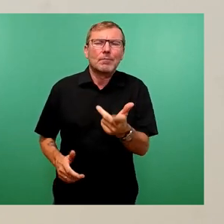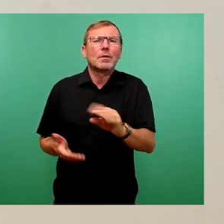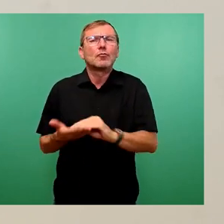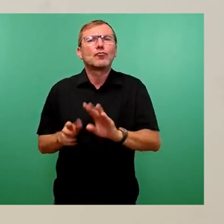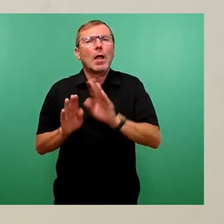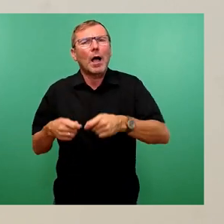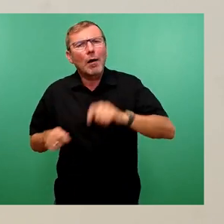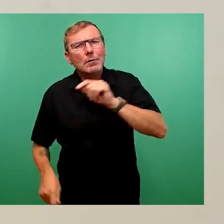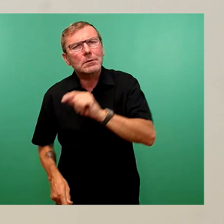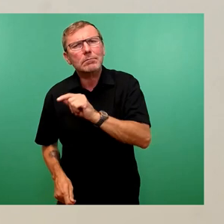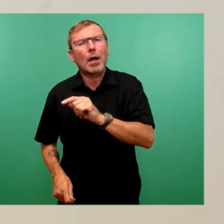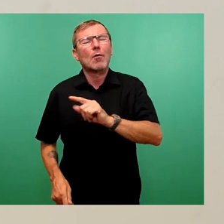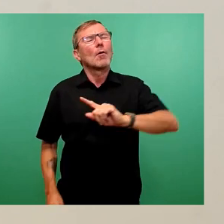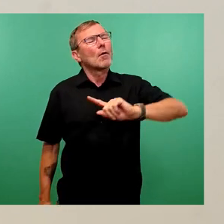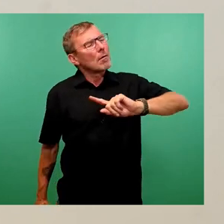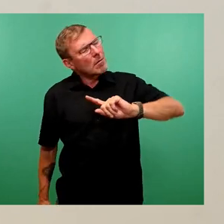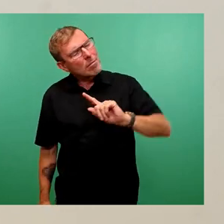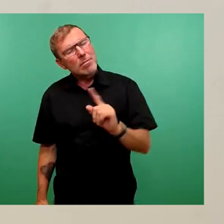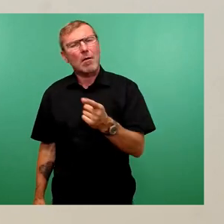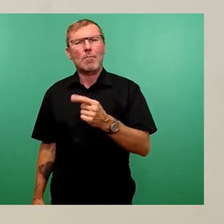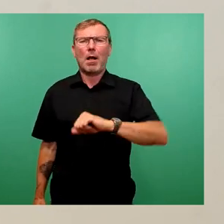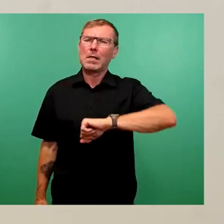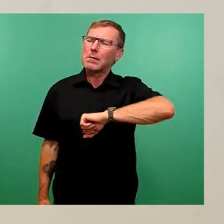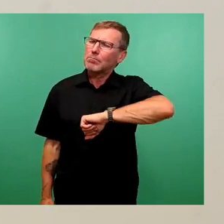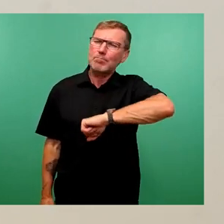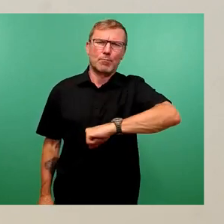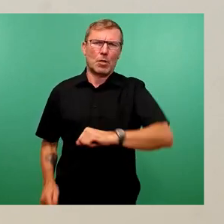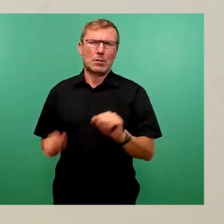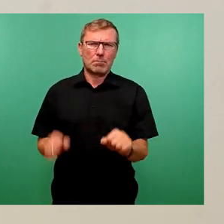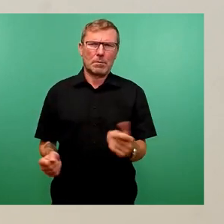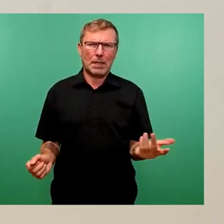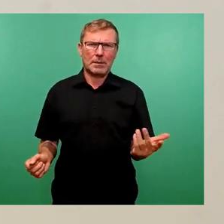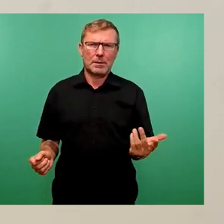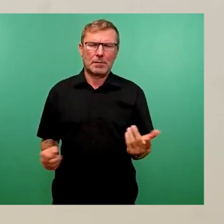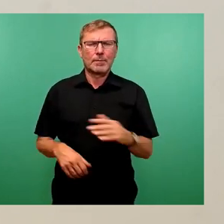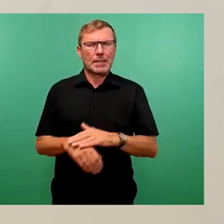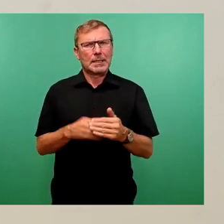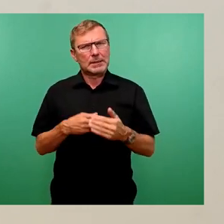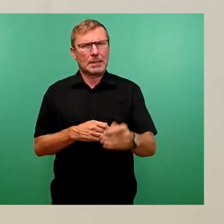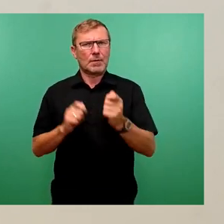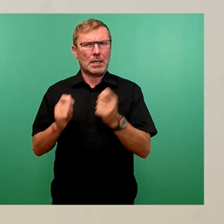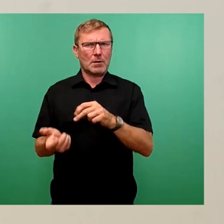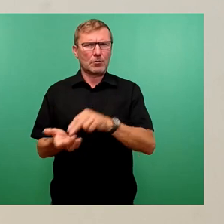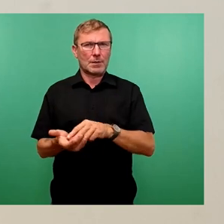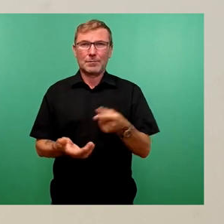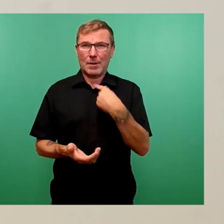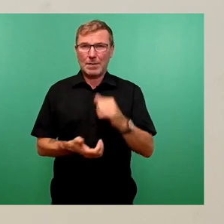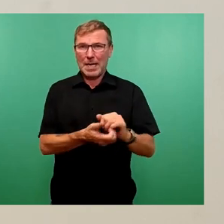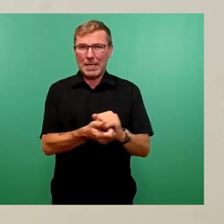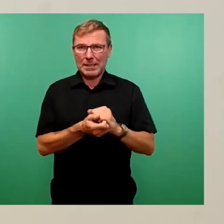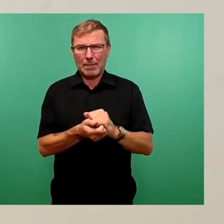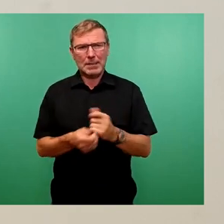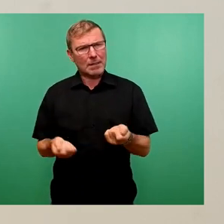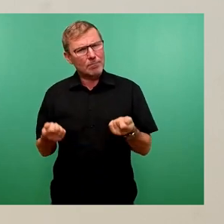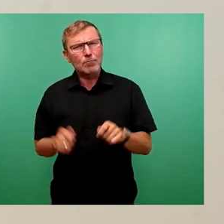noch einmal deutlich beschleunigt werden kann. Beziehungsweise hatten wir ja auch gemeinsam, jetzt nicht beschlossen, aber